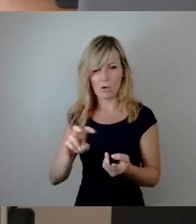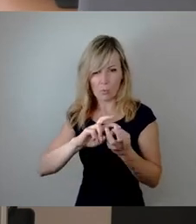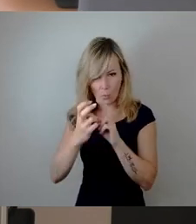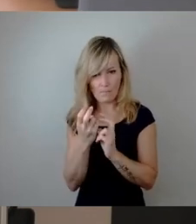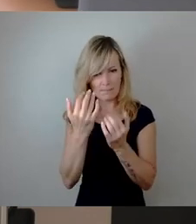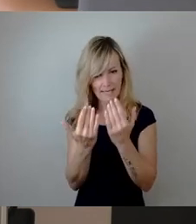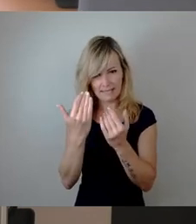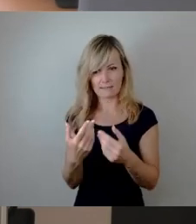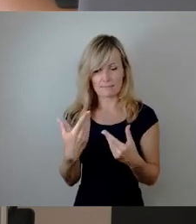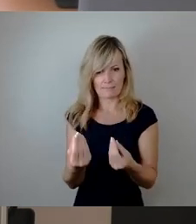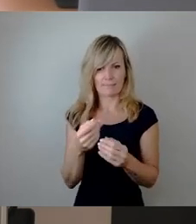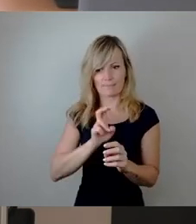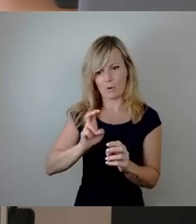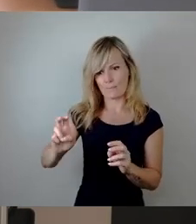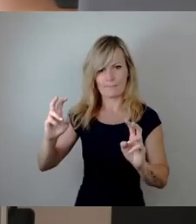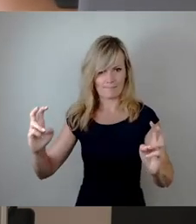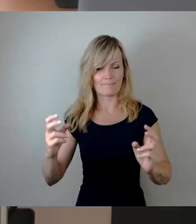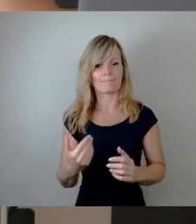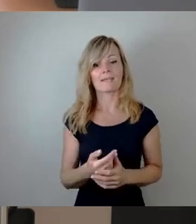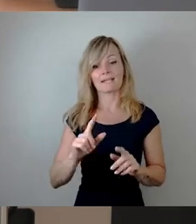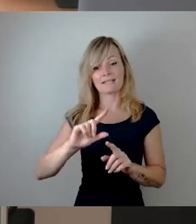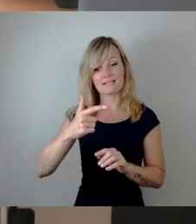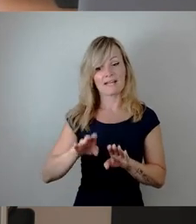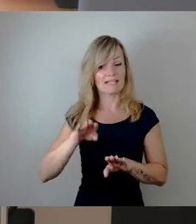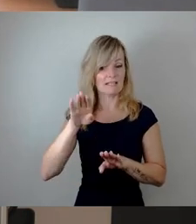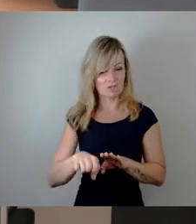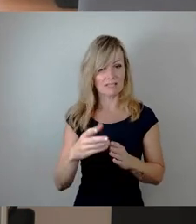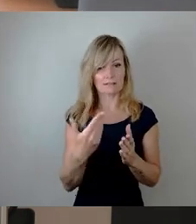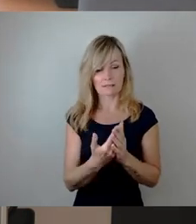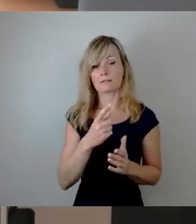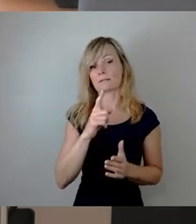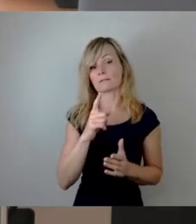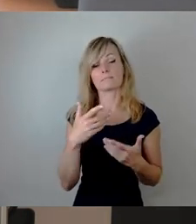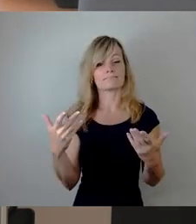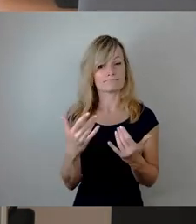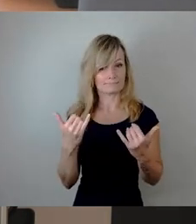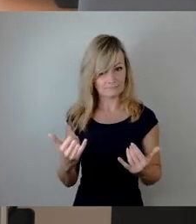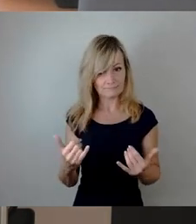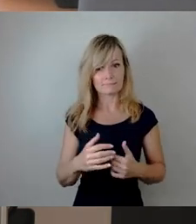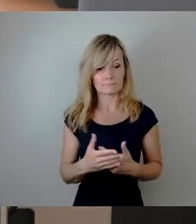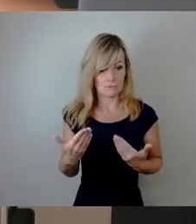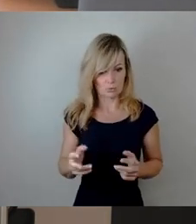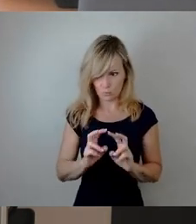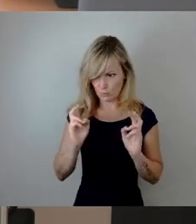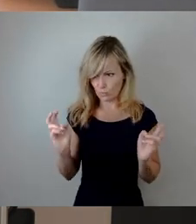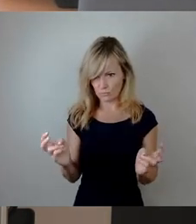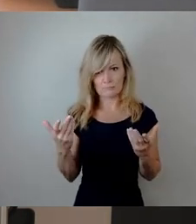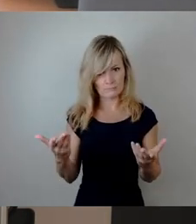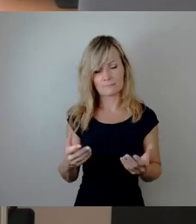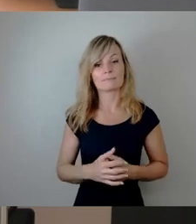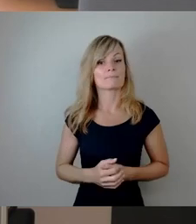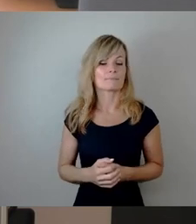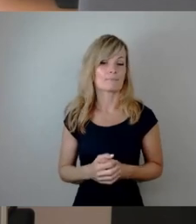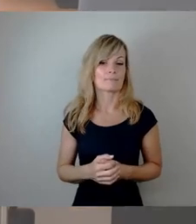Schritt des Wählervotums geht es nun darum, so sitzen wir, geht es nun darum,